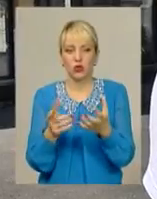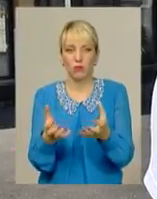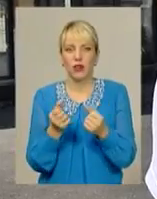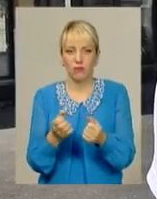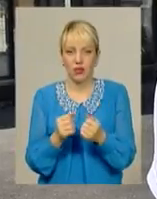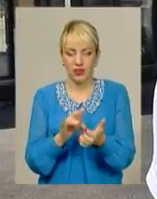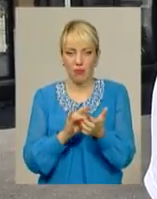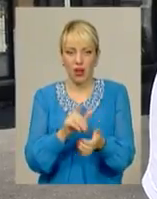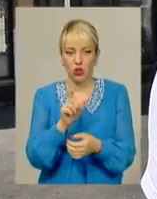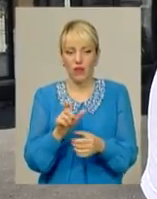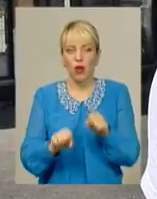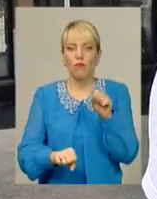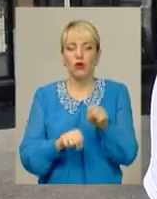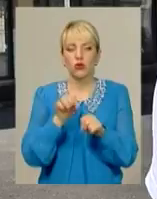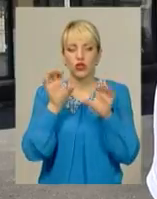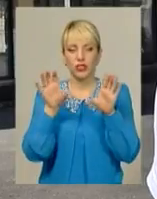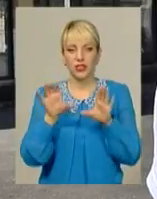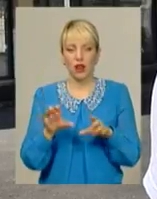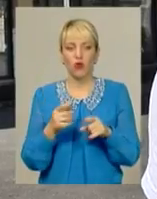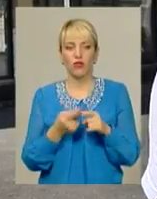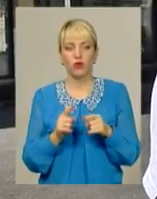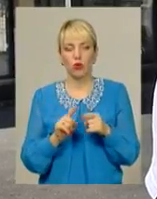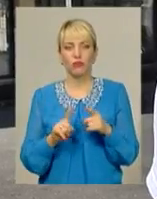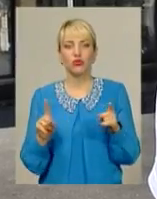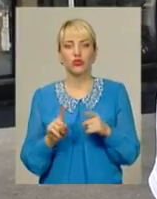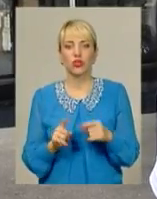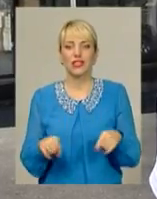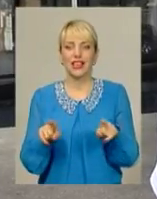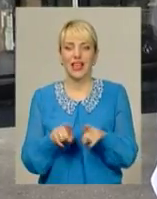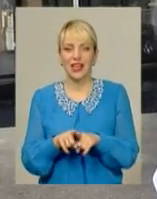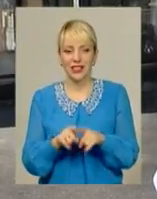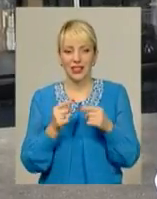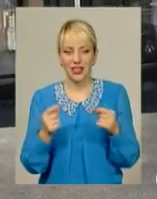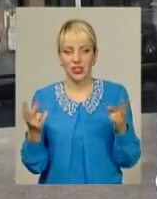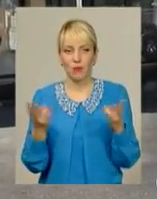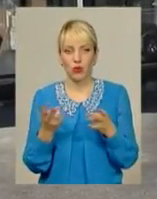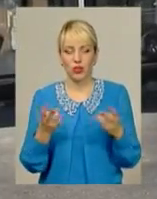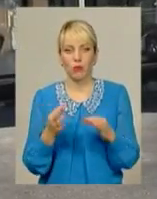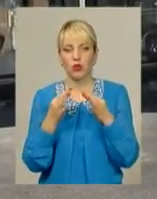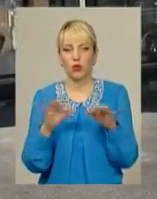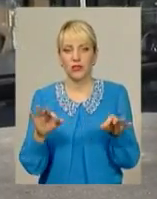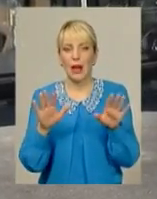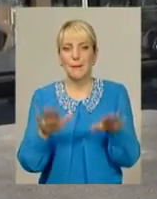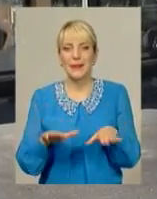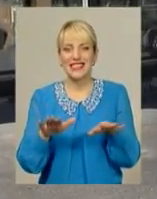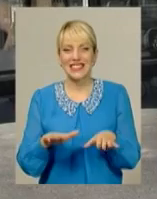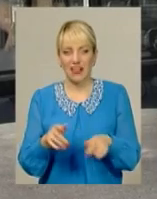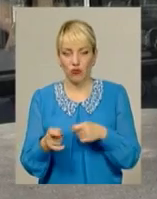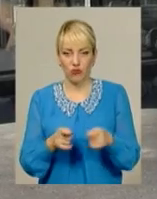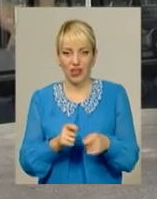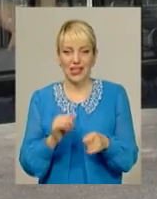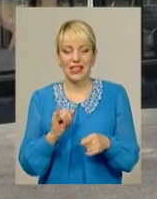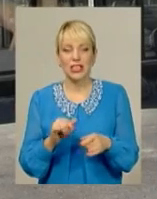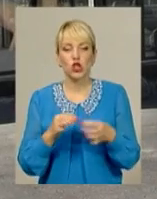Але порушення закону є в тому, що на такі речі потрібен дозвіл і не просто місцевої влади, чи обласної влади, а